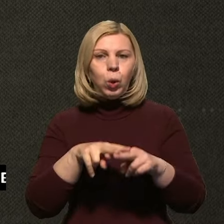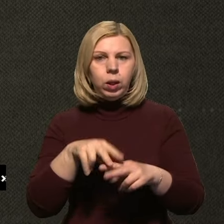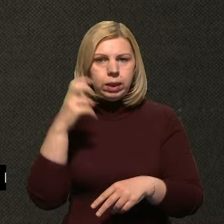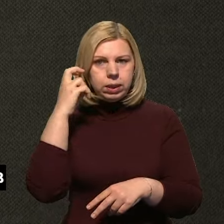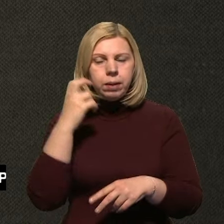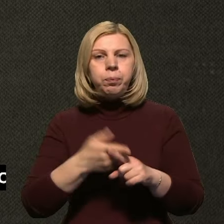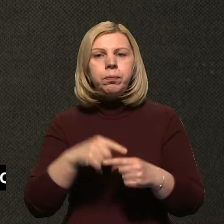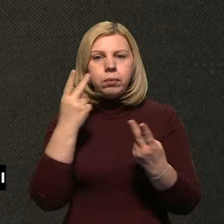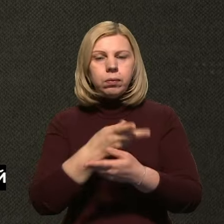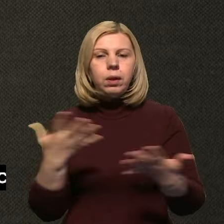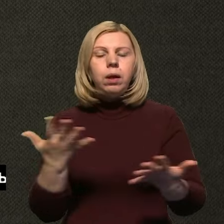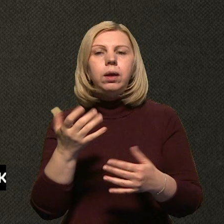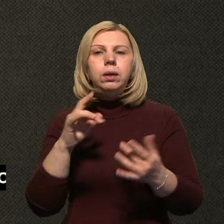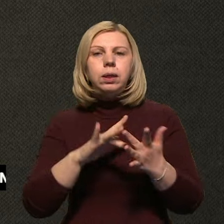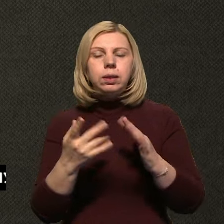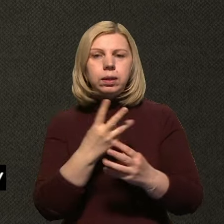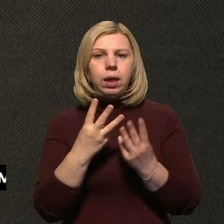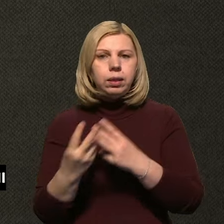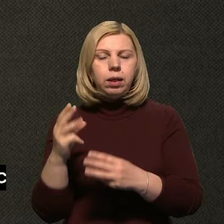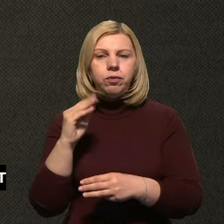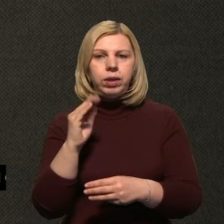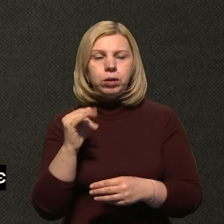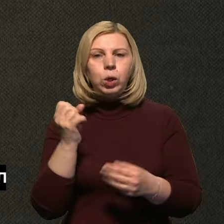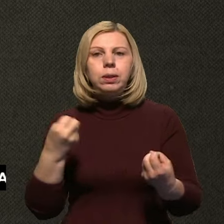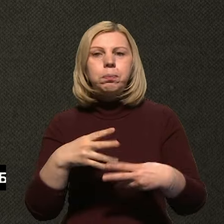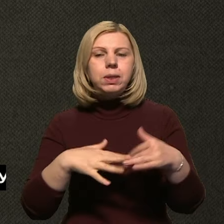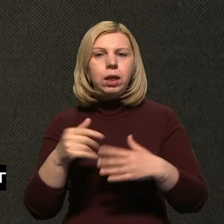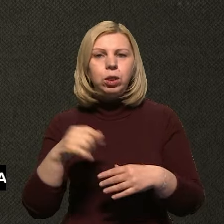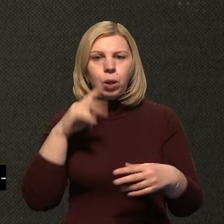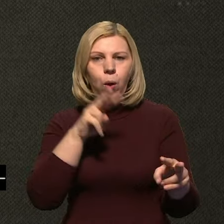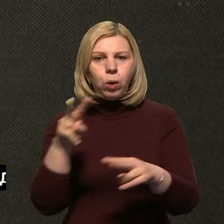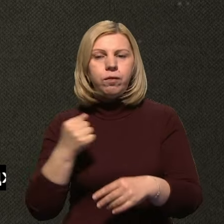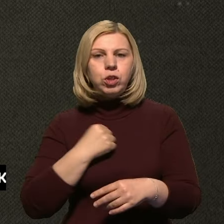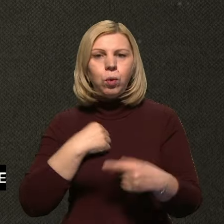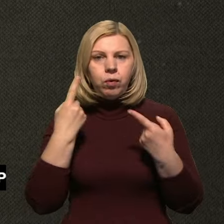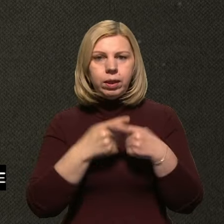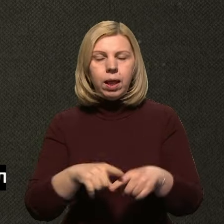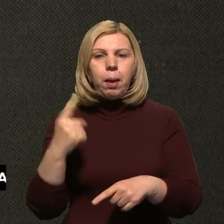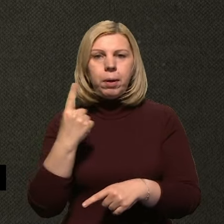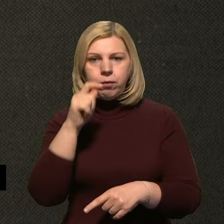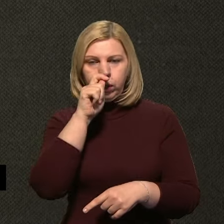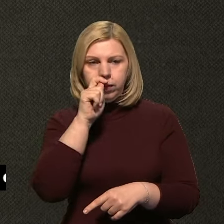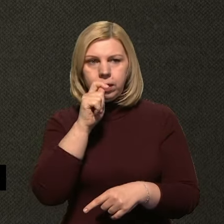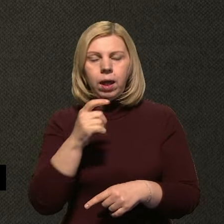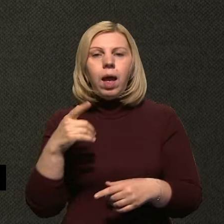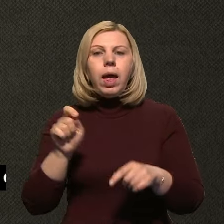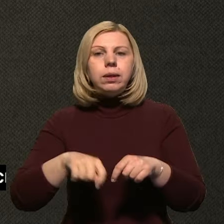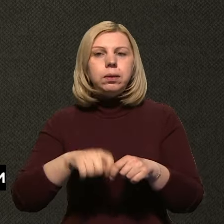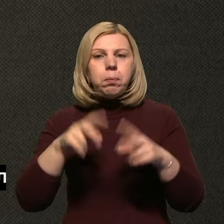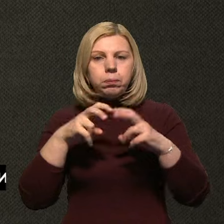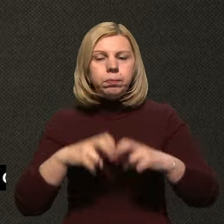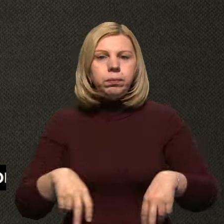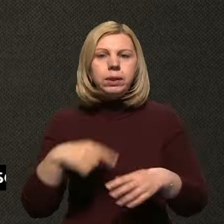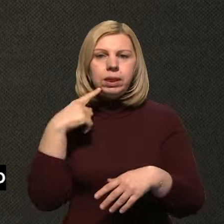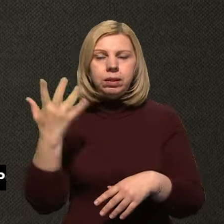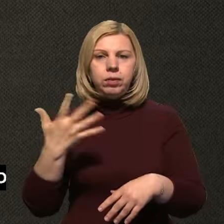Такі дані оприлюднені на сайті видання «Дефенс Експрес», що спеціалізується на огляді військової техніки 1 квітня. Експерти проаналізували